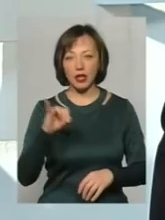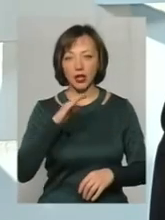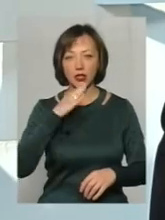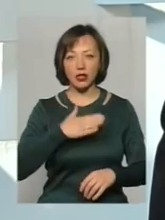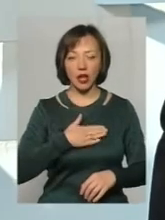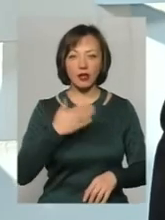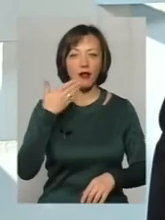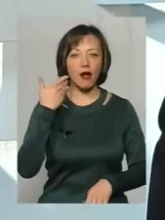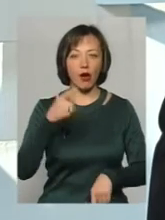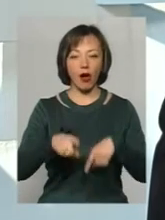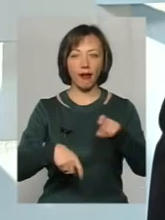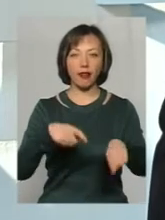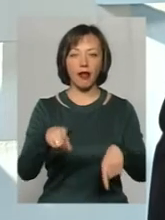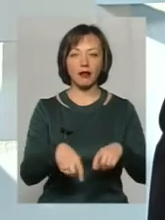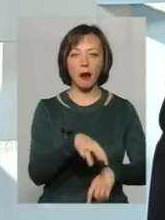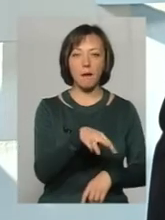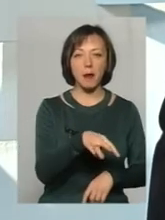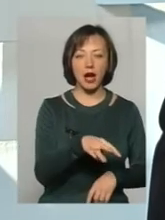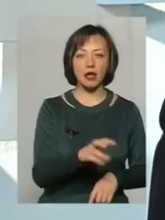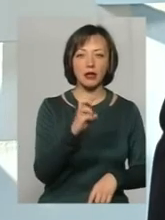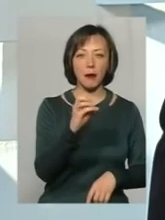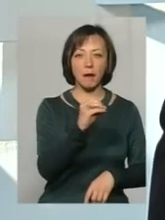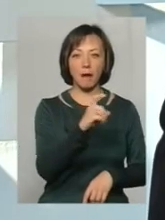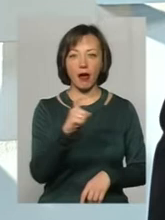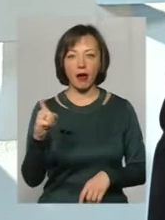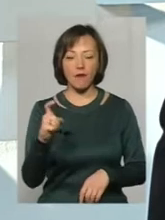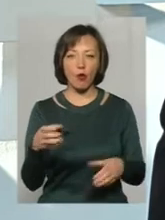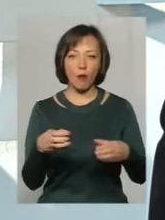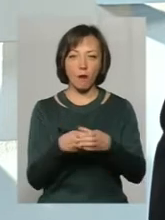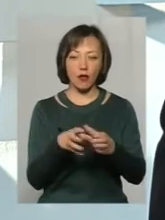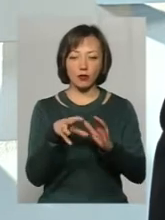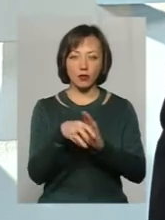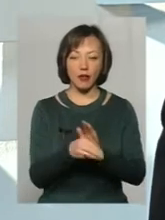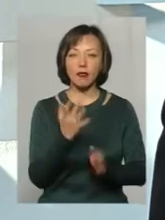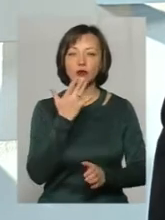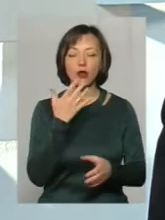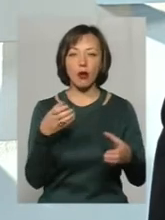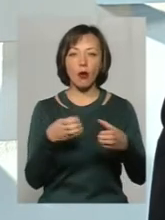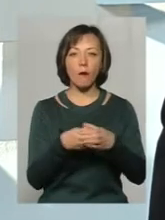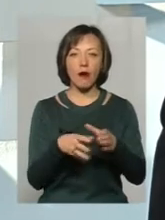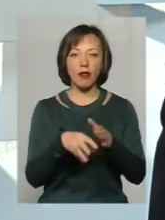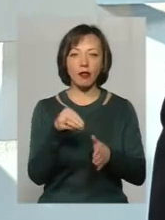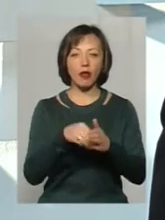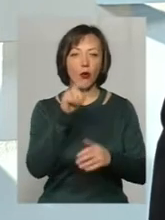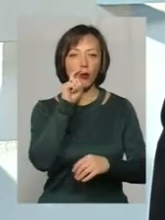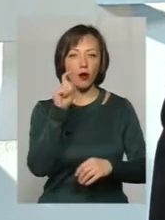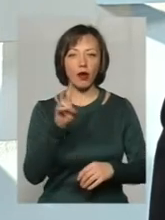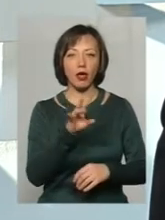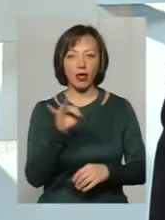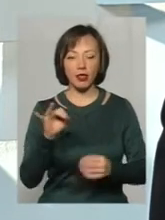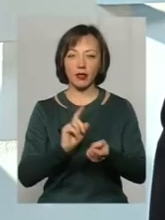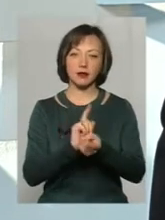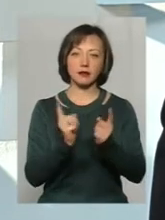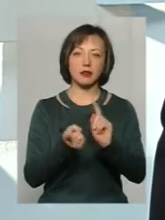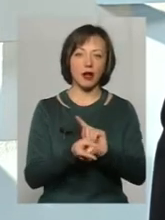Марина Бех в командному заліку в складі національної збірної команди України стала